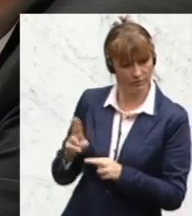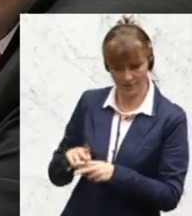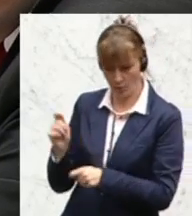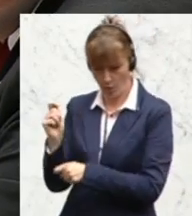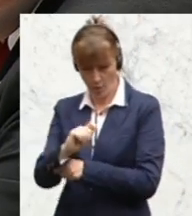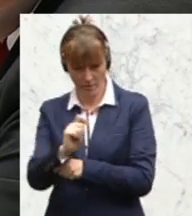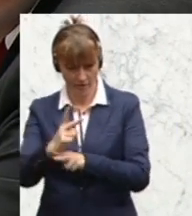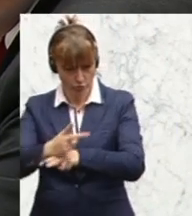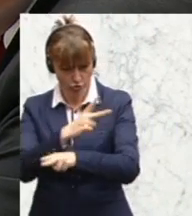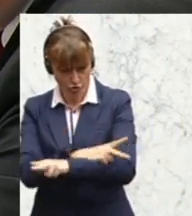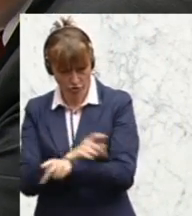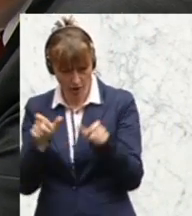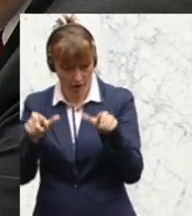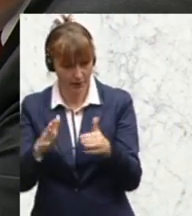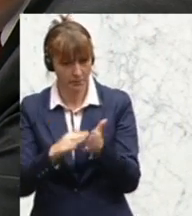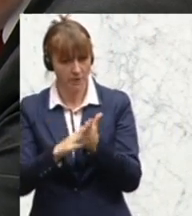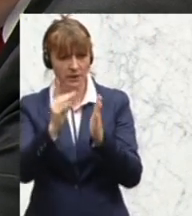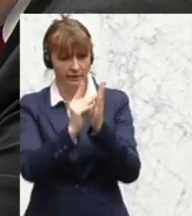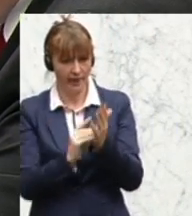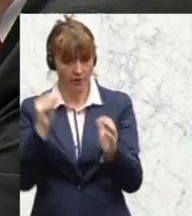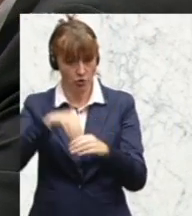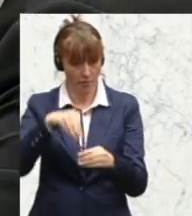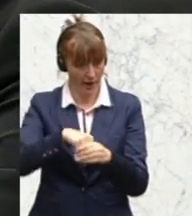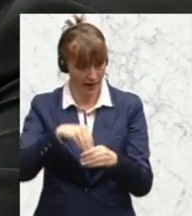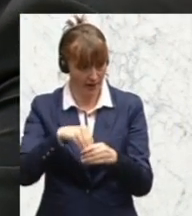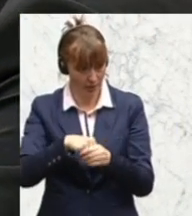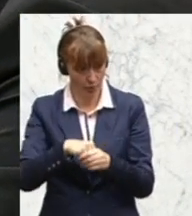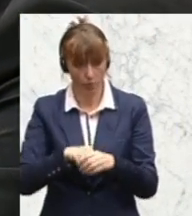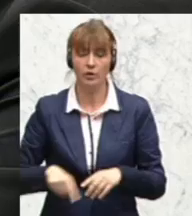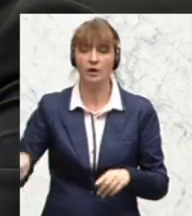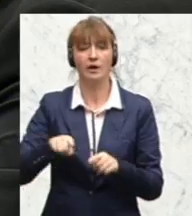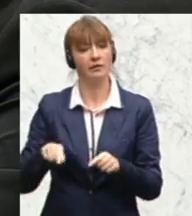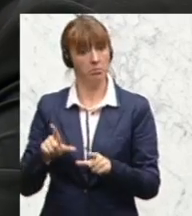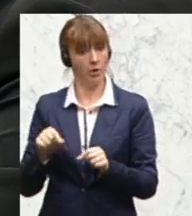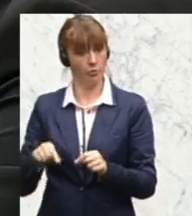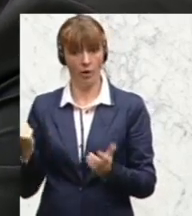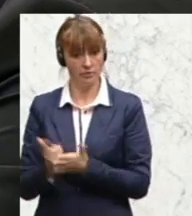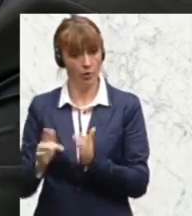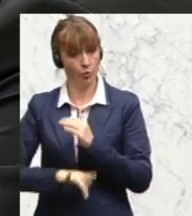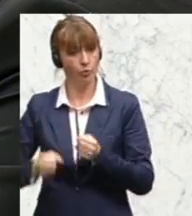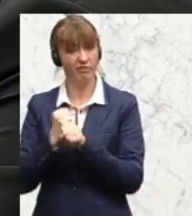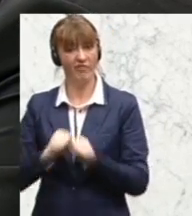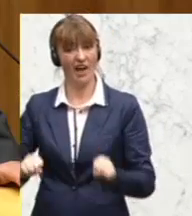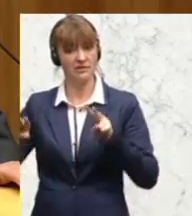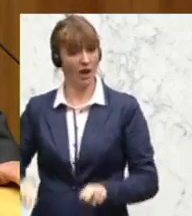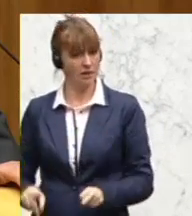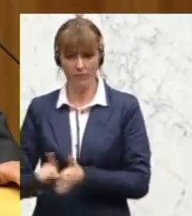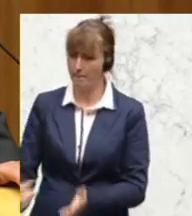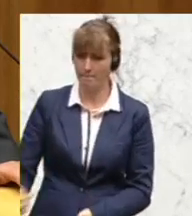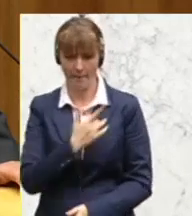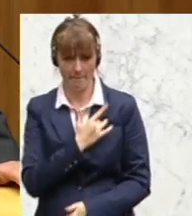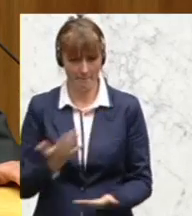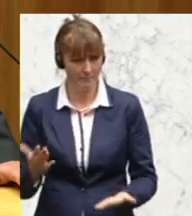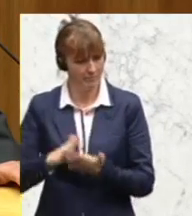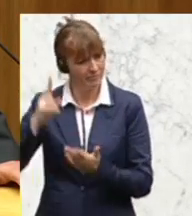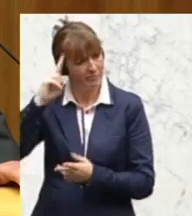überwachungsstaatlichen Maßnahmen wie die Vorratsdatenspeicherung direkt ins Herzen der Grund und Freiheitsrechte zielen. Und Sie wissen, dass auch der Verfassungsgerichtshof